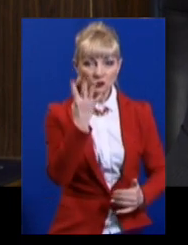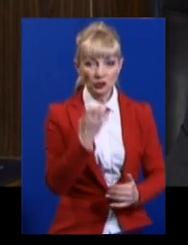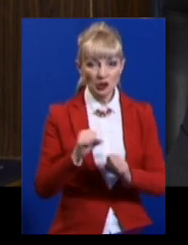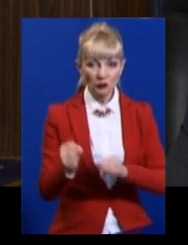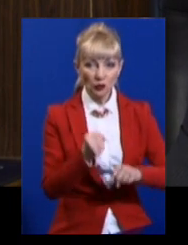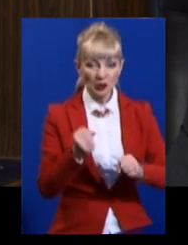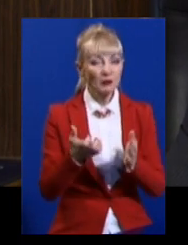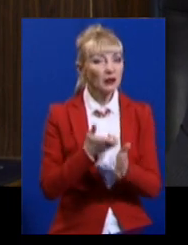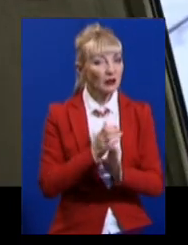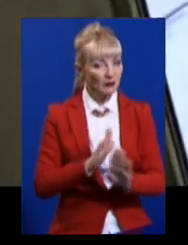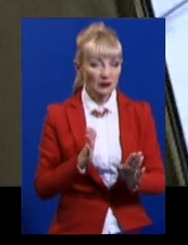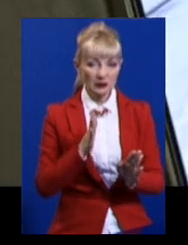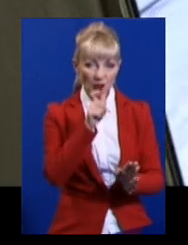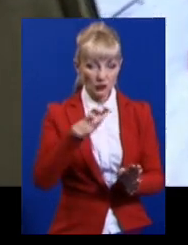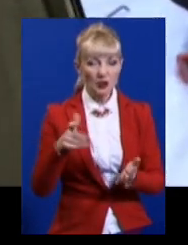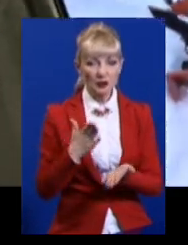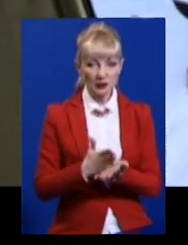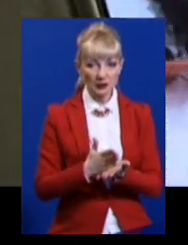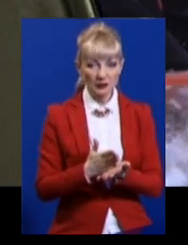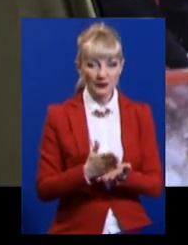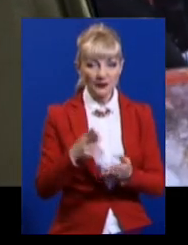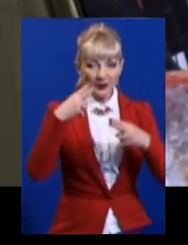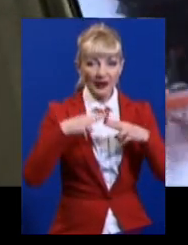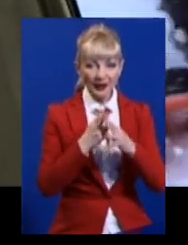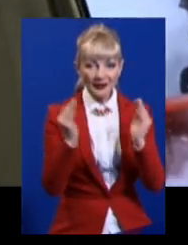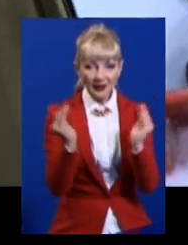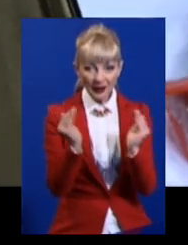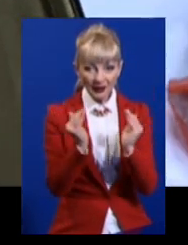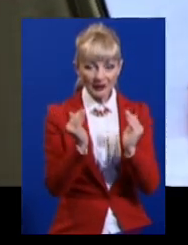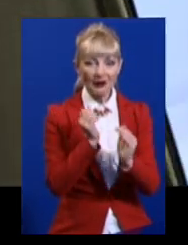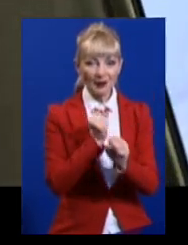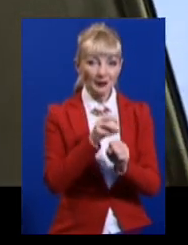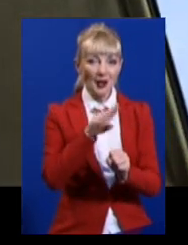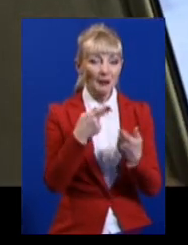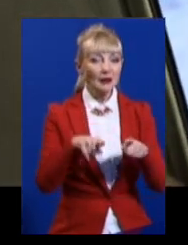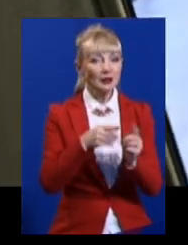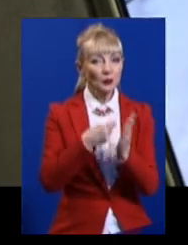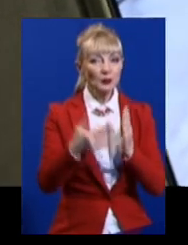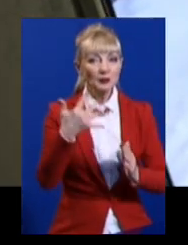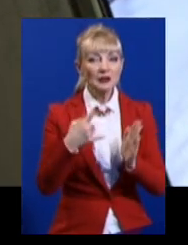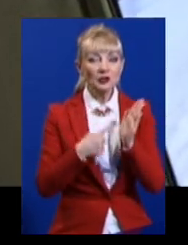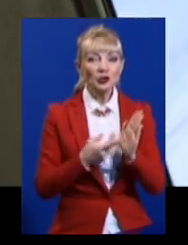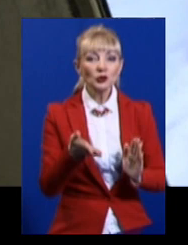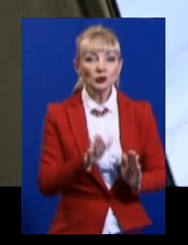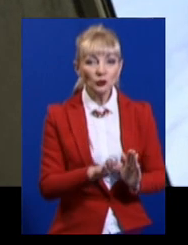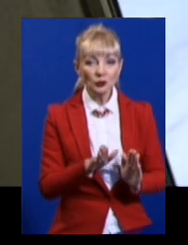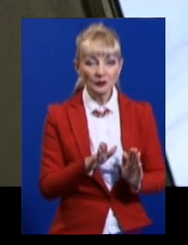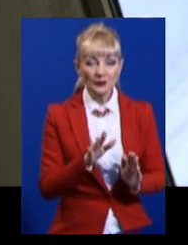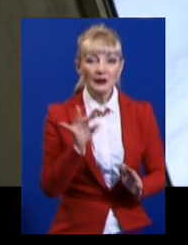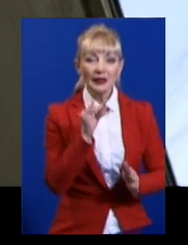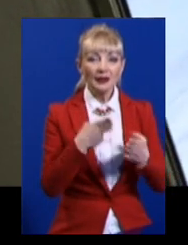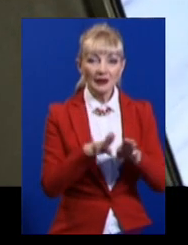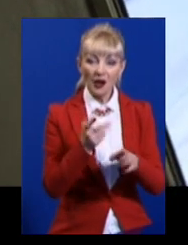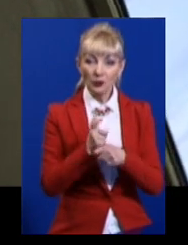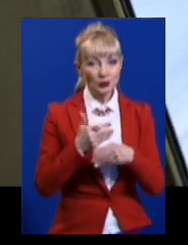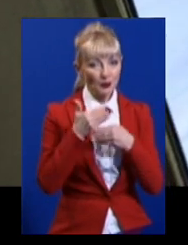Тобто дефіцит, звичайно, є. Ось техніка малої механізації працює. Ми таких закупили 56 одиниць роторної техніки. Така